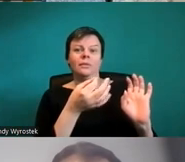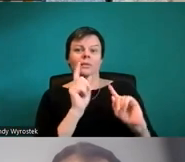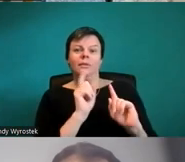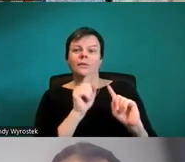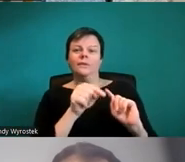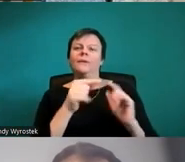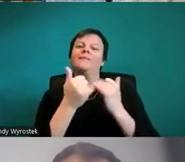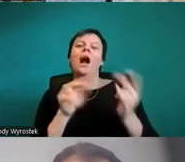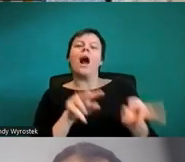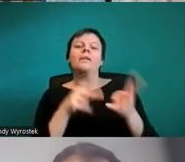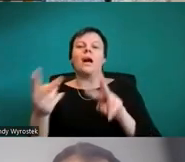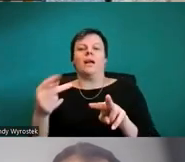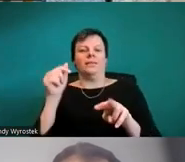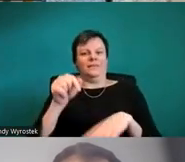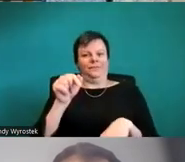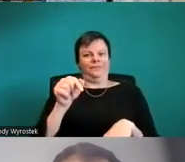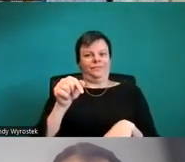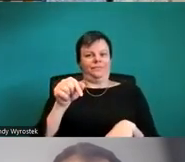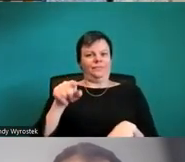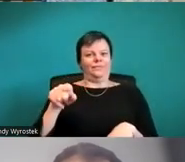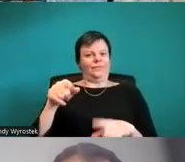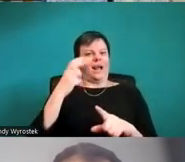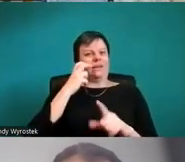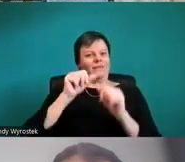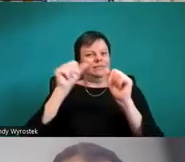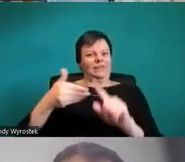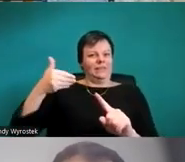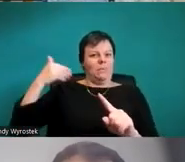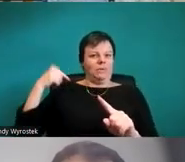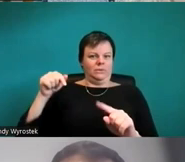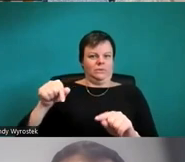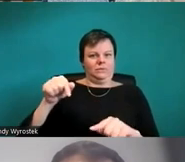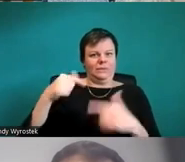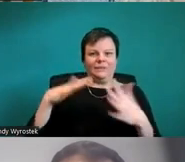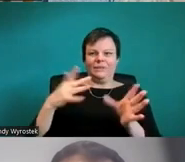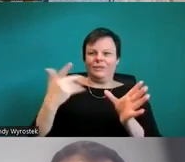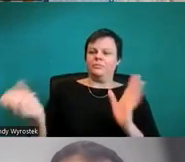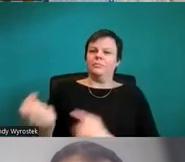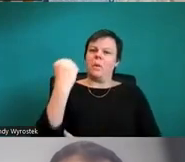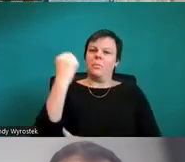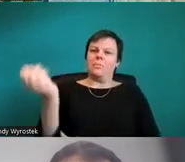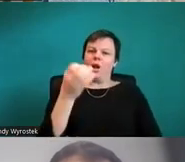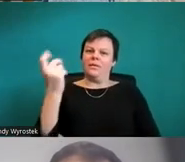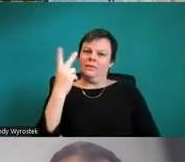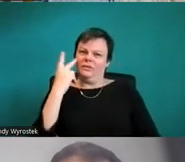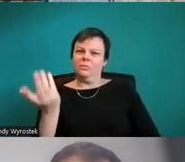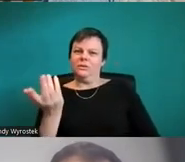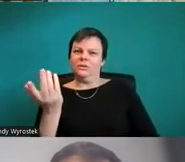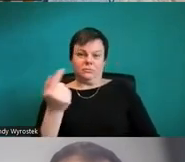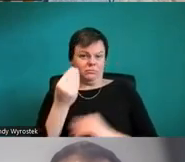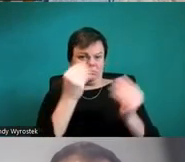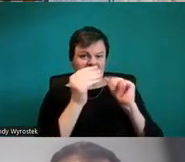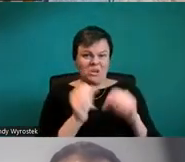von PowerPoint eingeben kann. Also das ist schon sehr lange drin in PowerPoint.